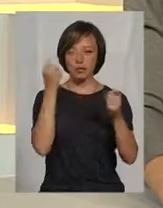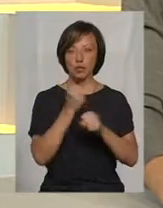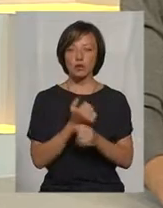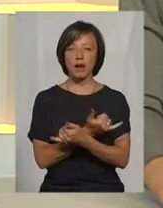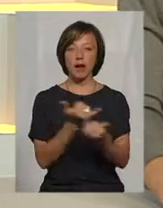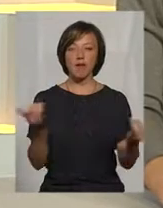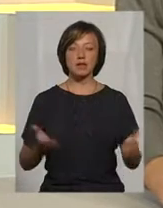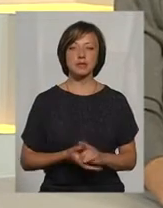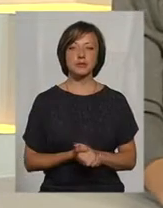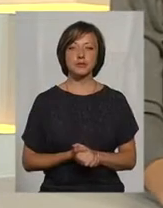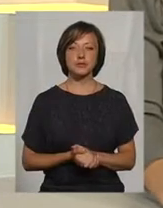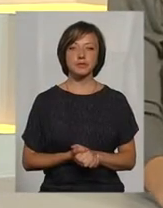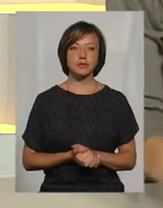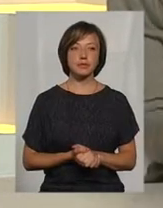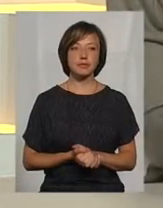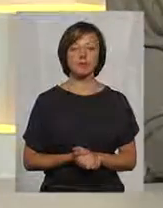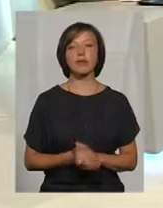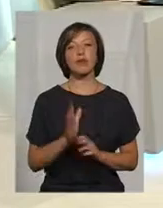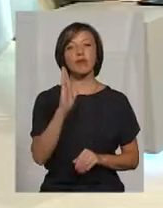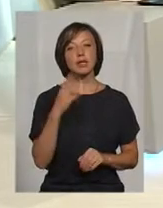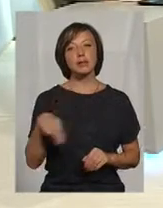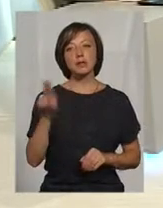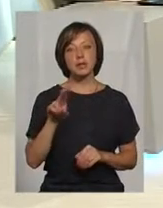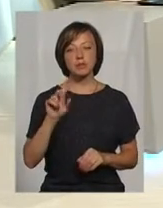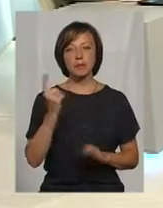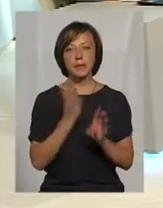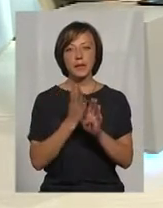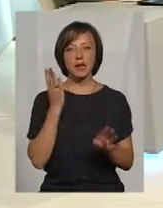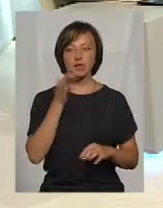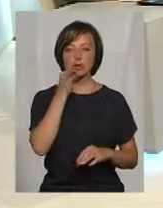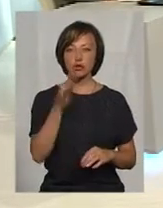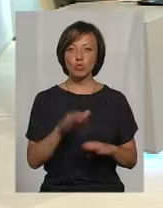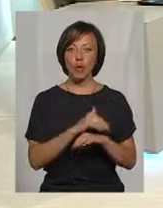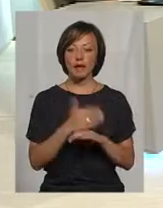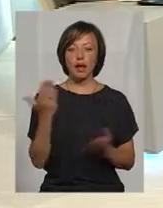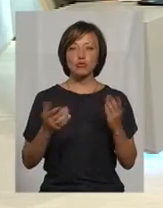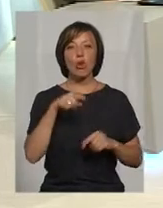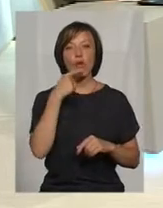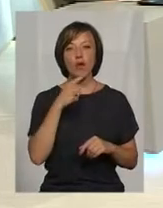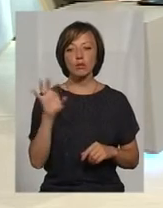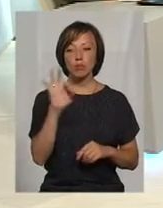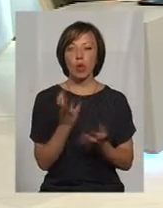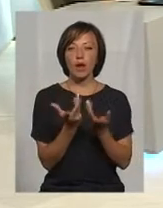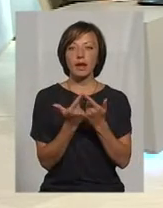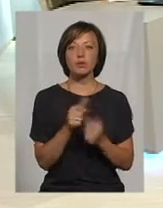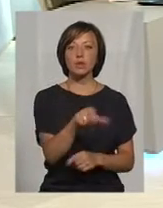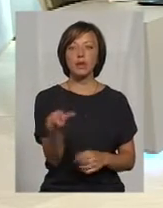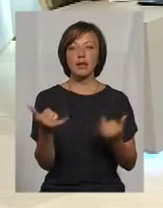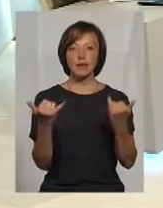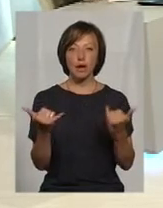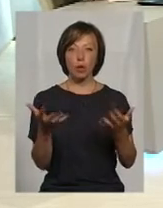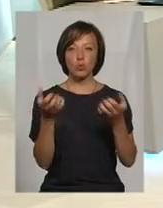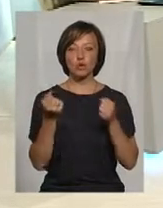вас. Вадиме Дмитровичу, насамперед, скажіть, будь ласка, якщо говорити про ту кількість людей, які нині